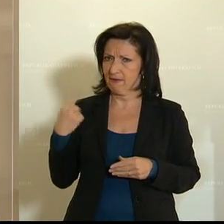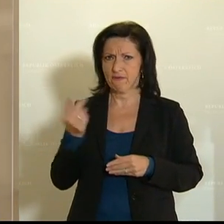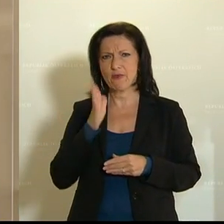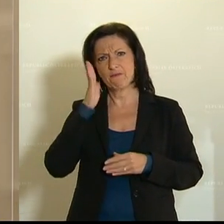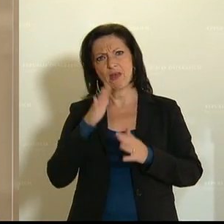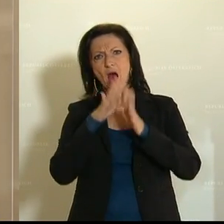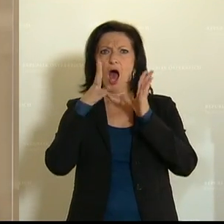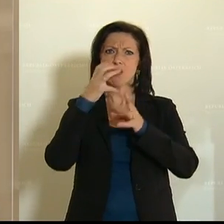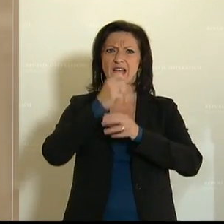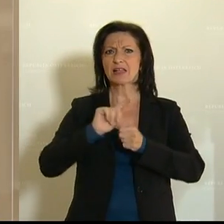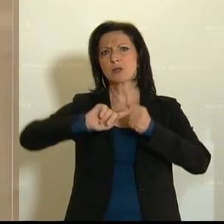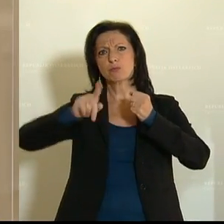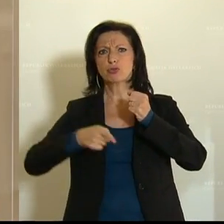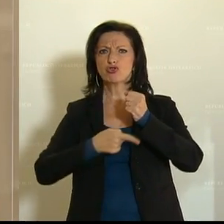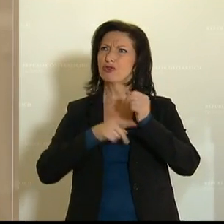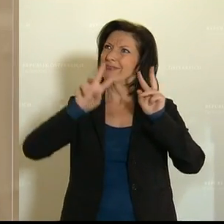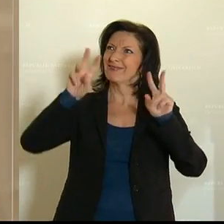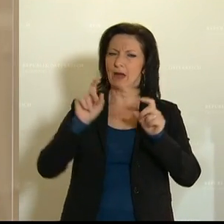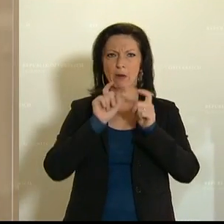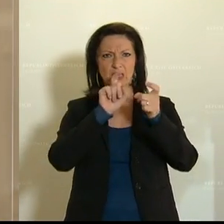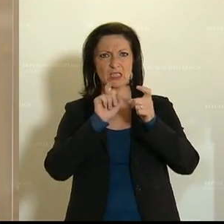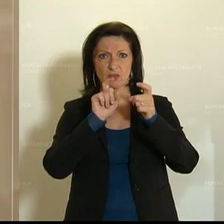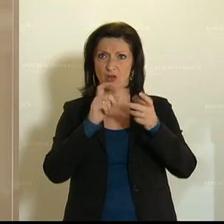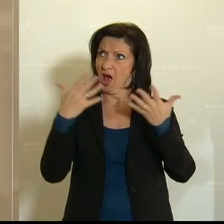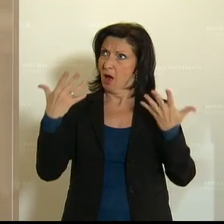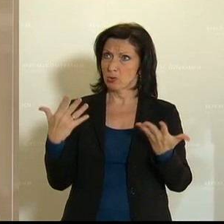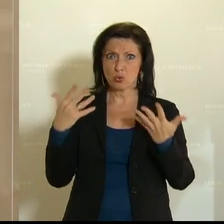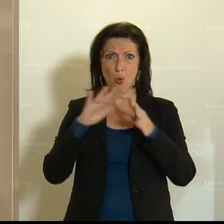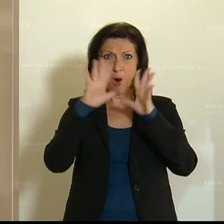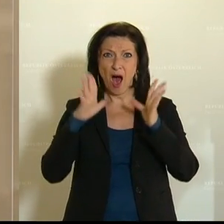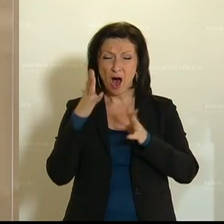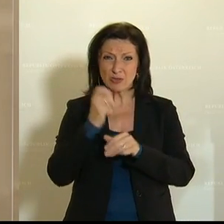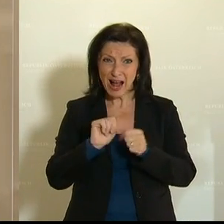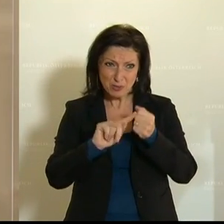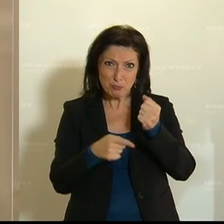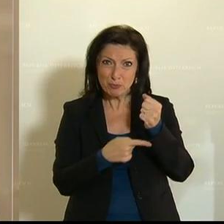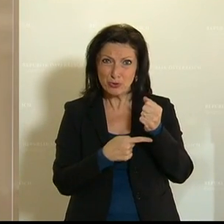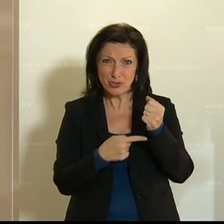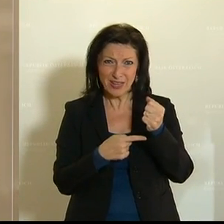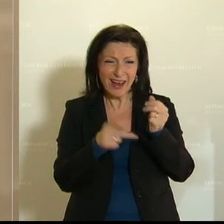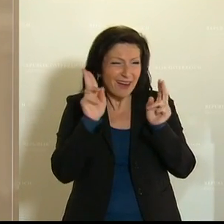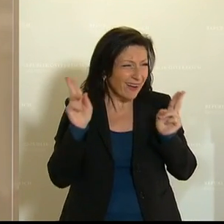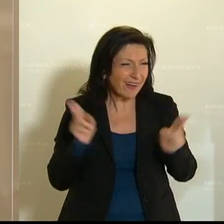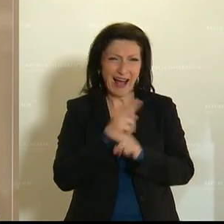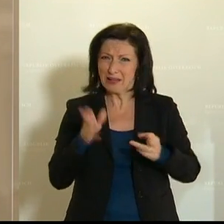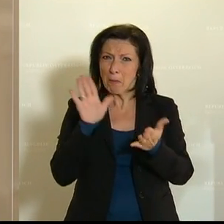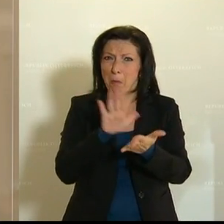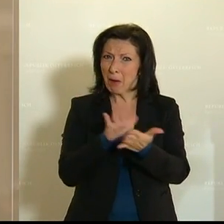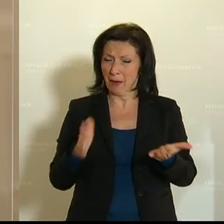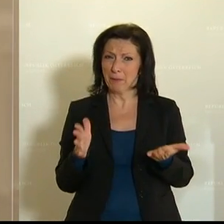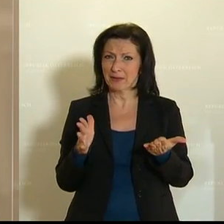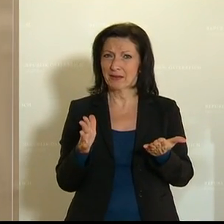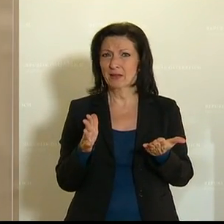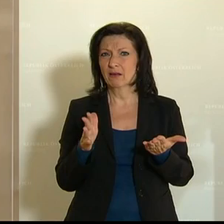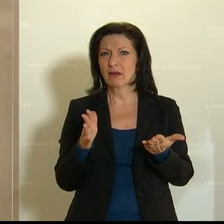Haushaltsbudget, das so in dieser Form nicht halten wird und nicht halten kann. Und